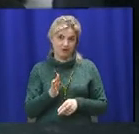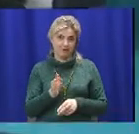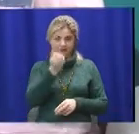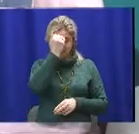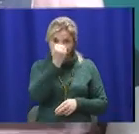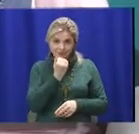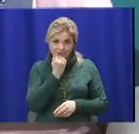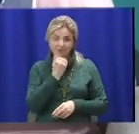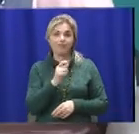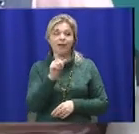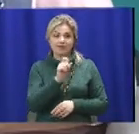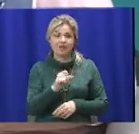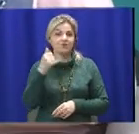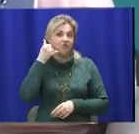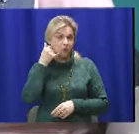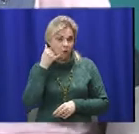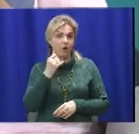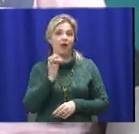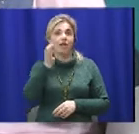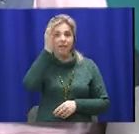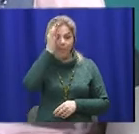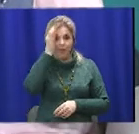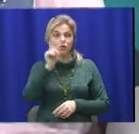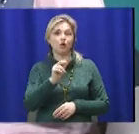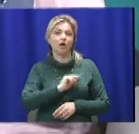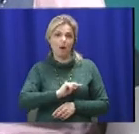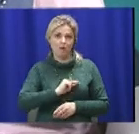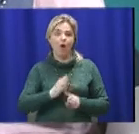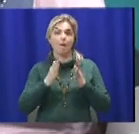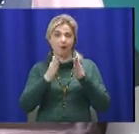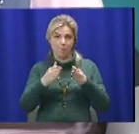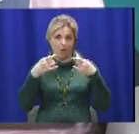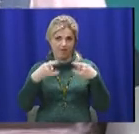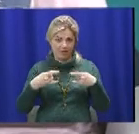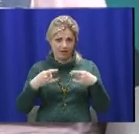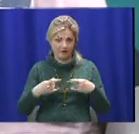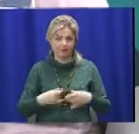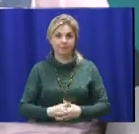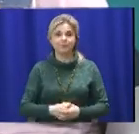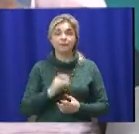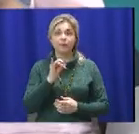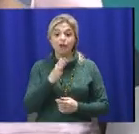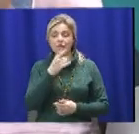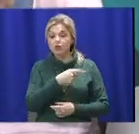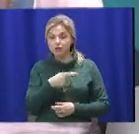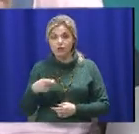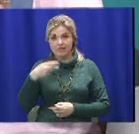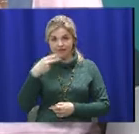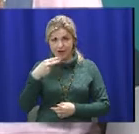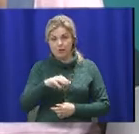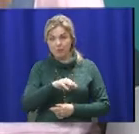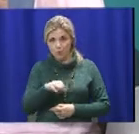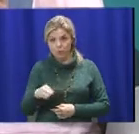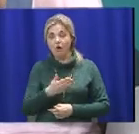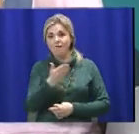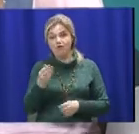Оксано, дякую вам за дзвінок. Нагадую, що ми працюємо у прямому ефірі. І протягом 20 хвилин